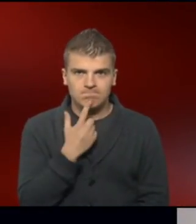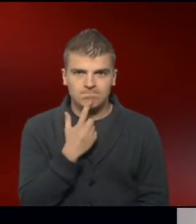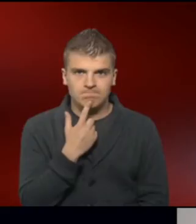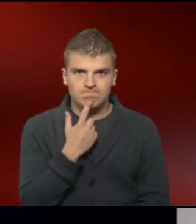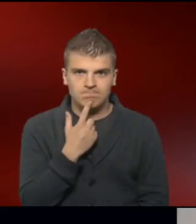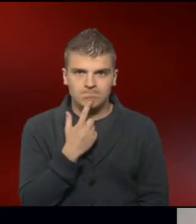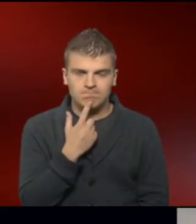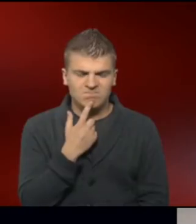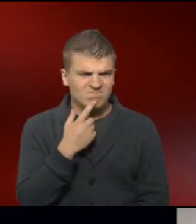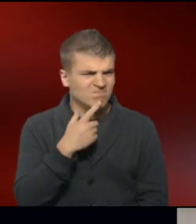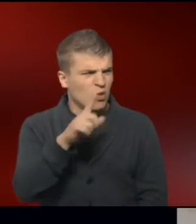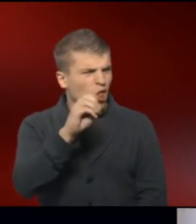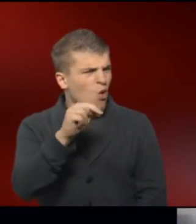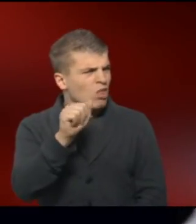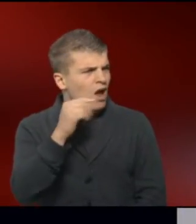Nona,